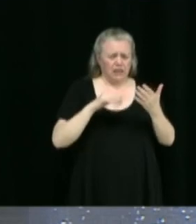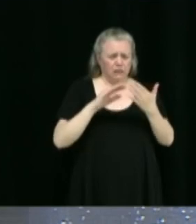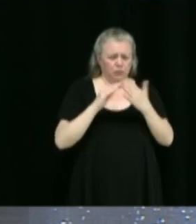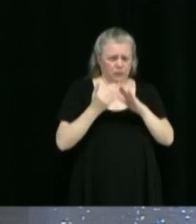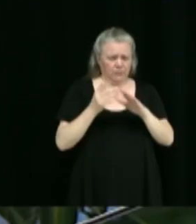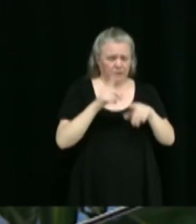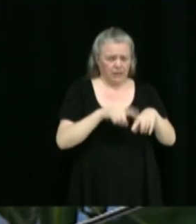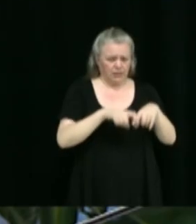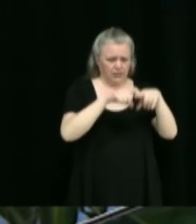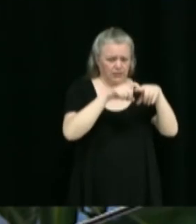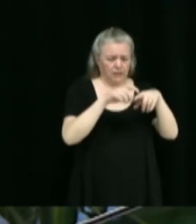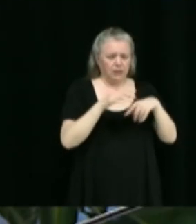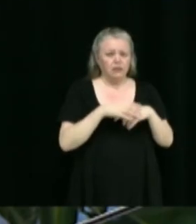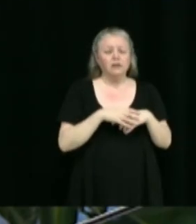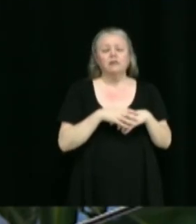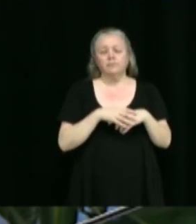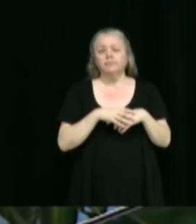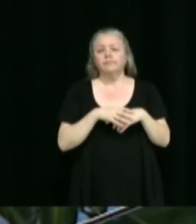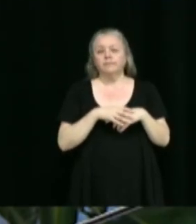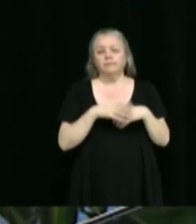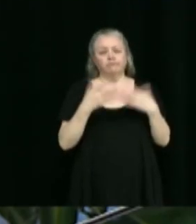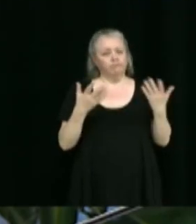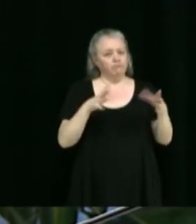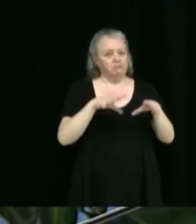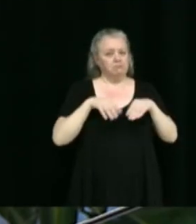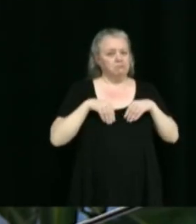Donc, il y eu d'entériner la suspension.